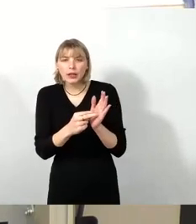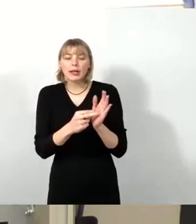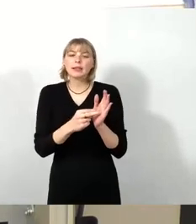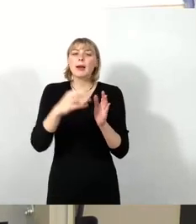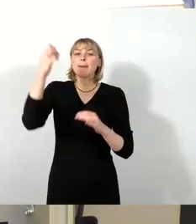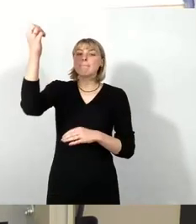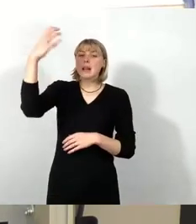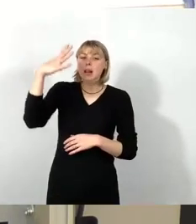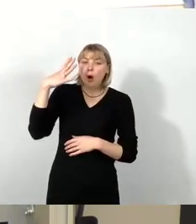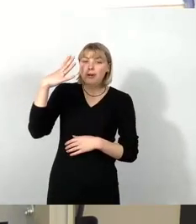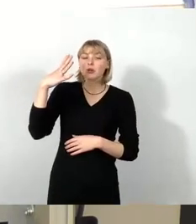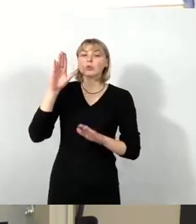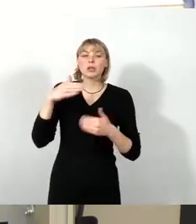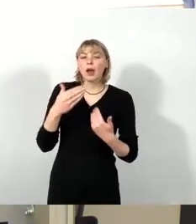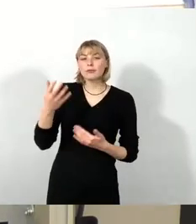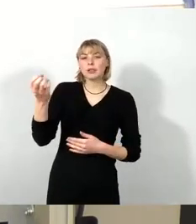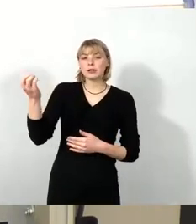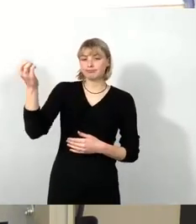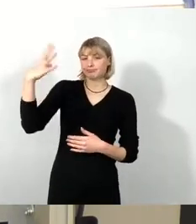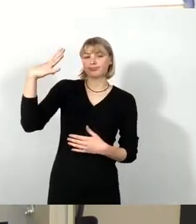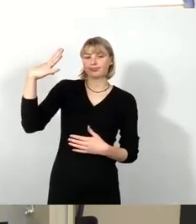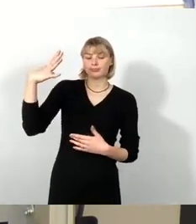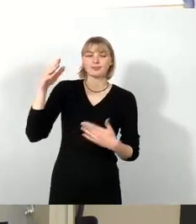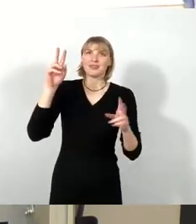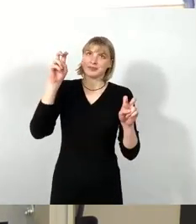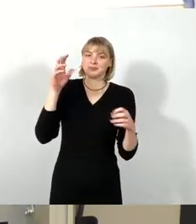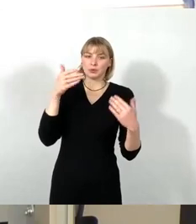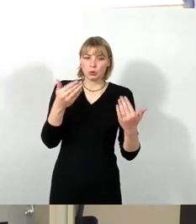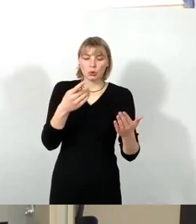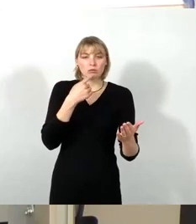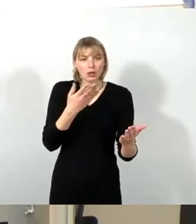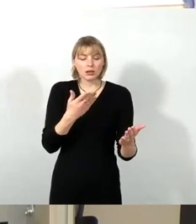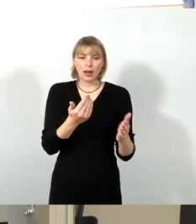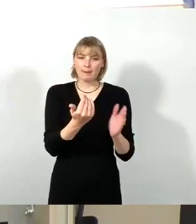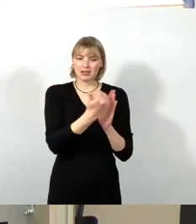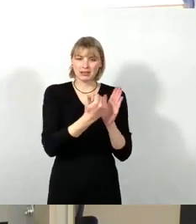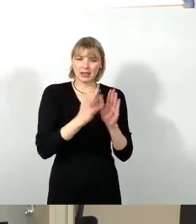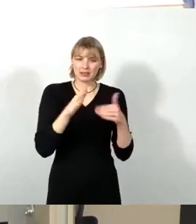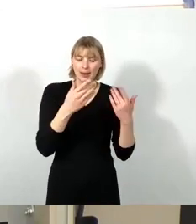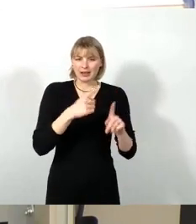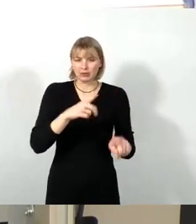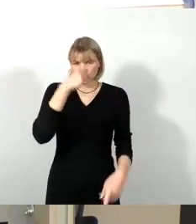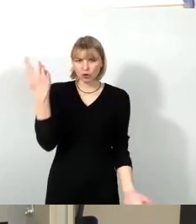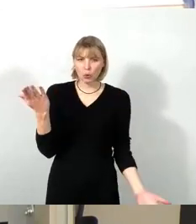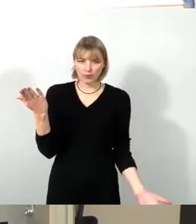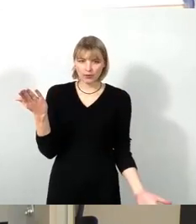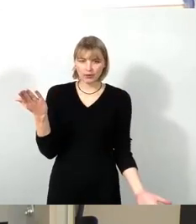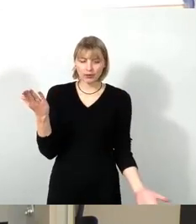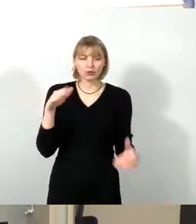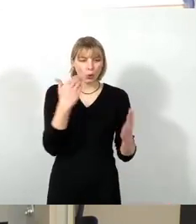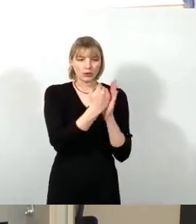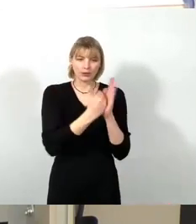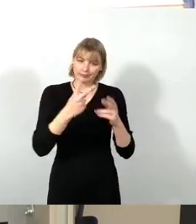nicht leuchten. Nun, so blöde ist der Gesetzgeber nun nicht, dass er solche Gesetze macht. Von daher